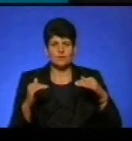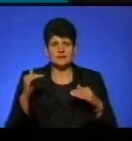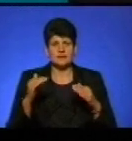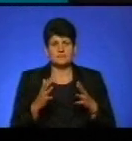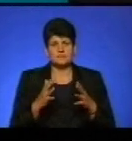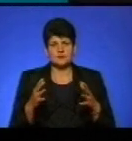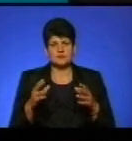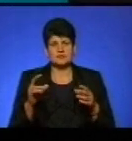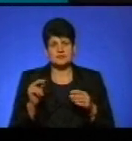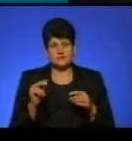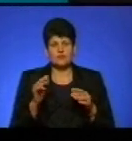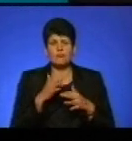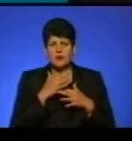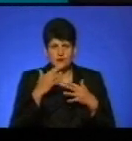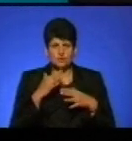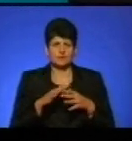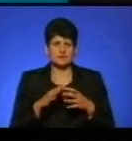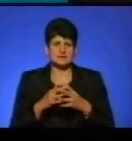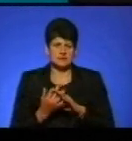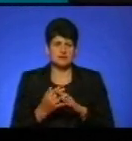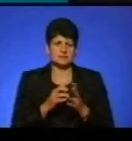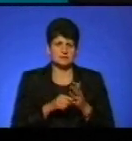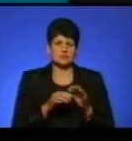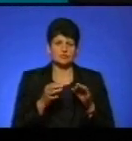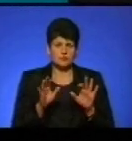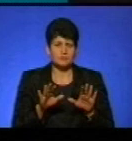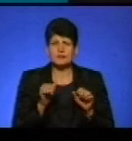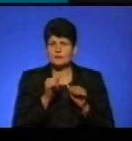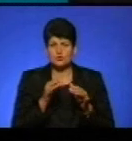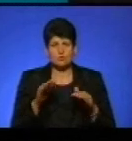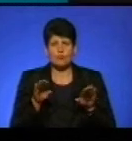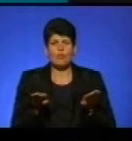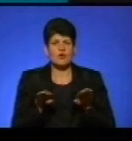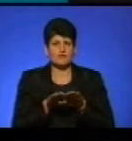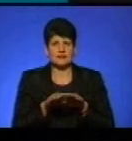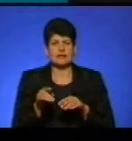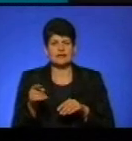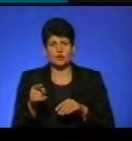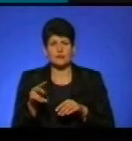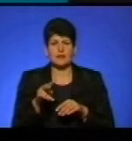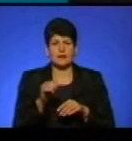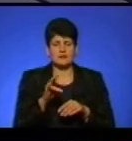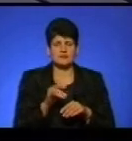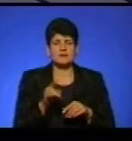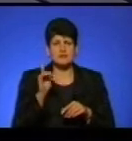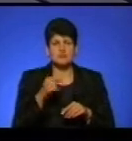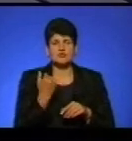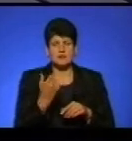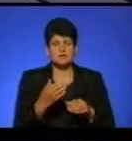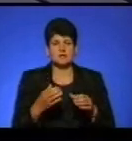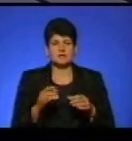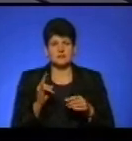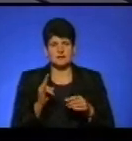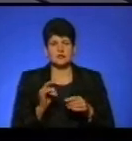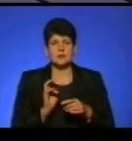десь цифри, в принципі, в багатьох населених пунктах дозволені. Ми, звісно, не можемо порівнювати Тернопіль і Ланівці, але я знаю, що і ваша дитина пішла в групу, де